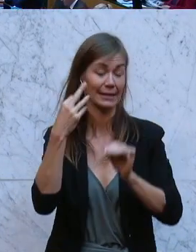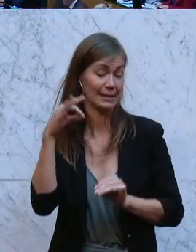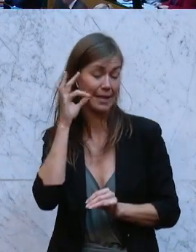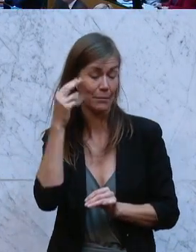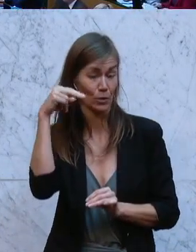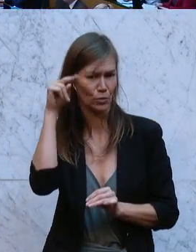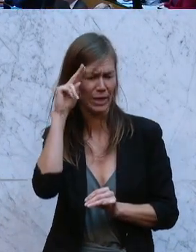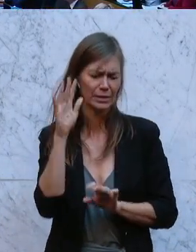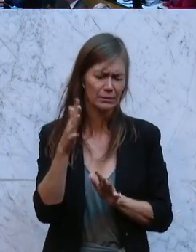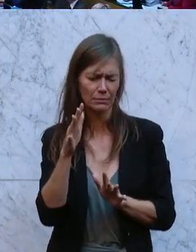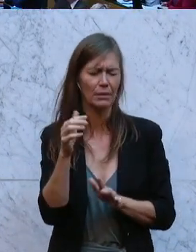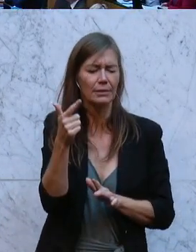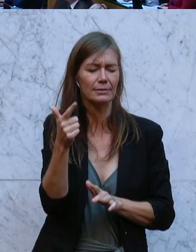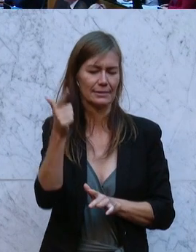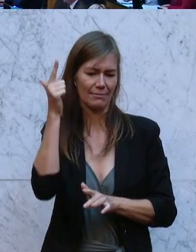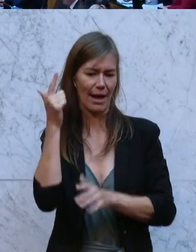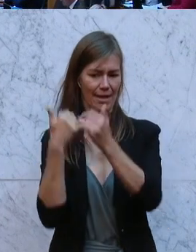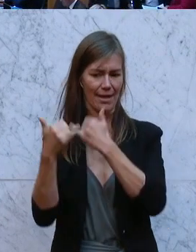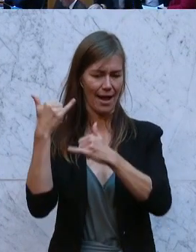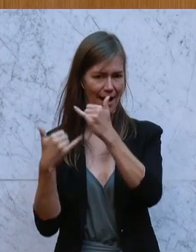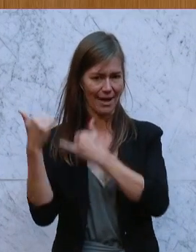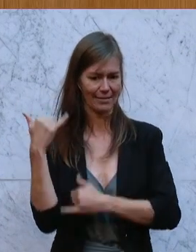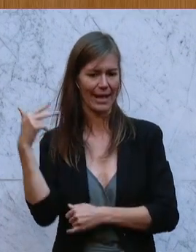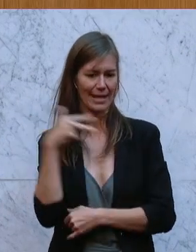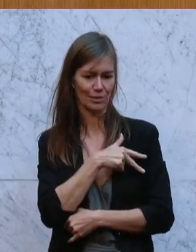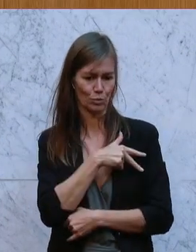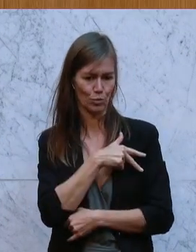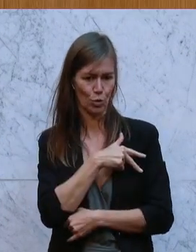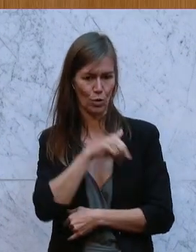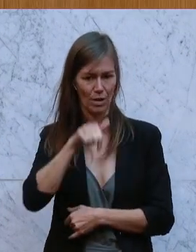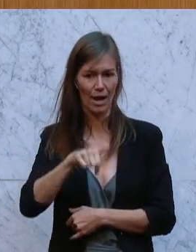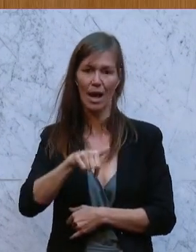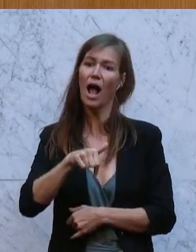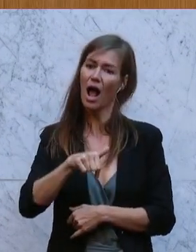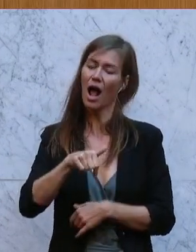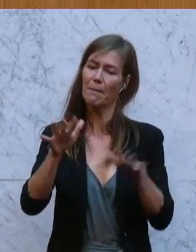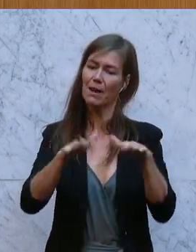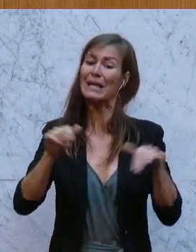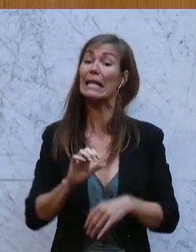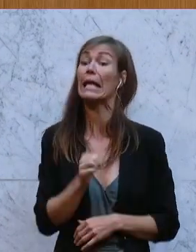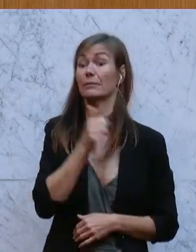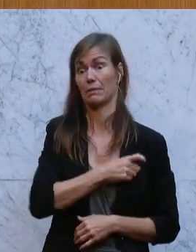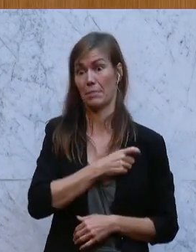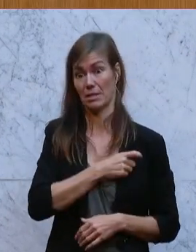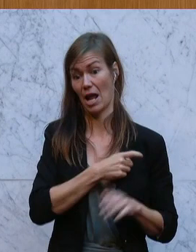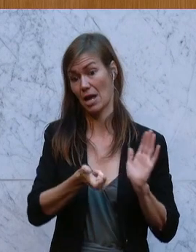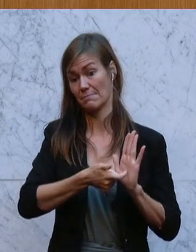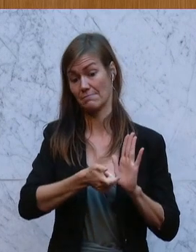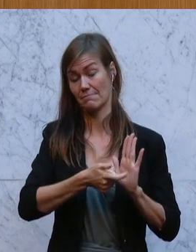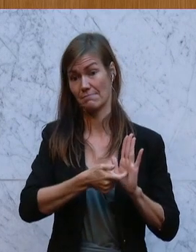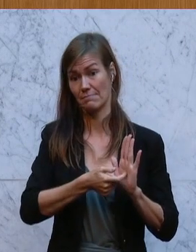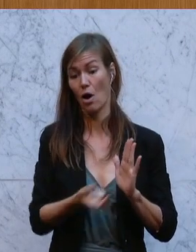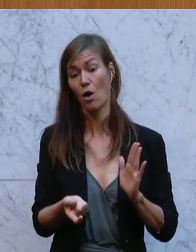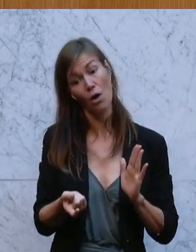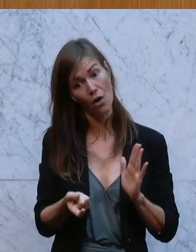genau zwei Jahren hat die SPÖ als erste Partei in diesem Haus darauf hingewiesen, dass hier eine Lawine der